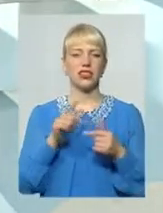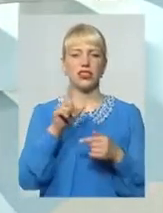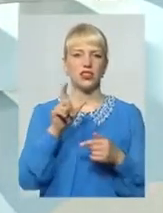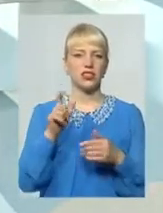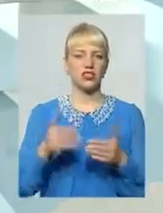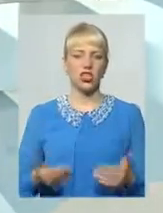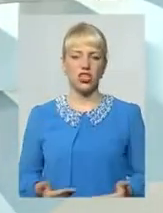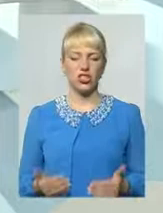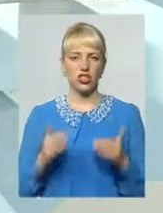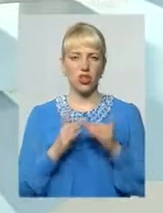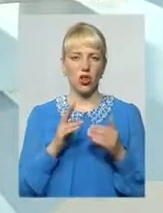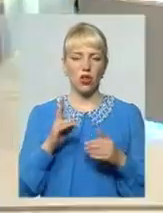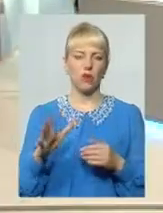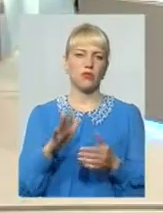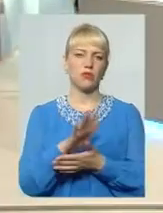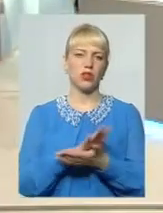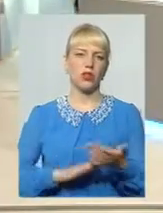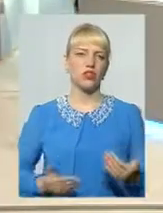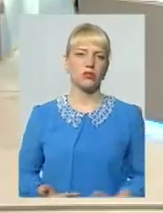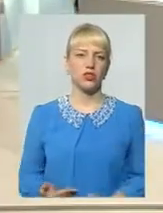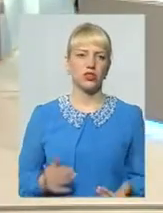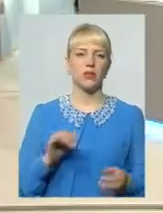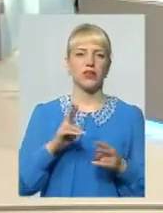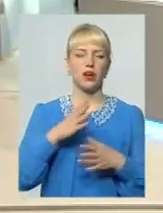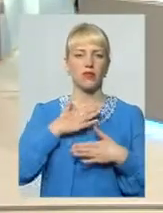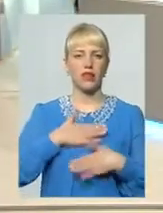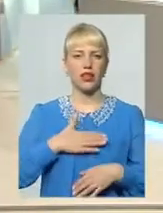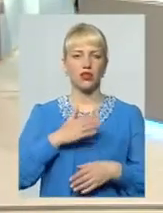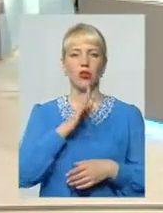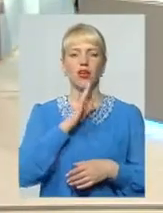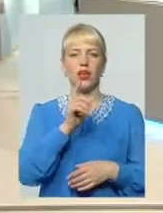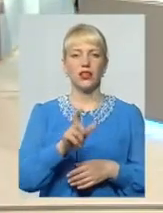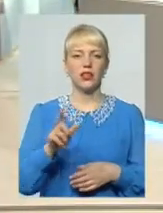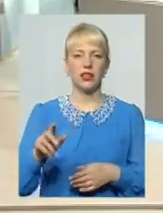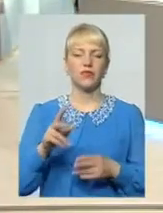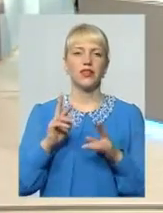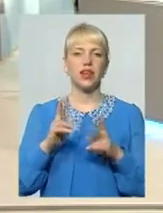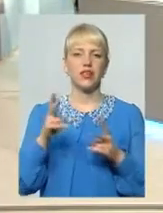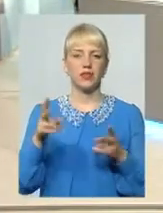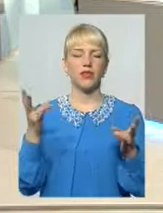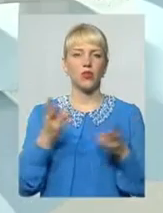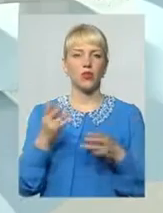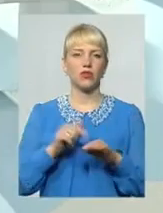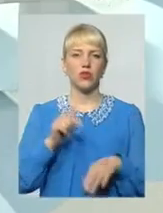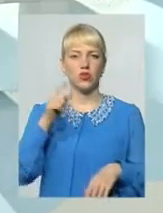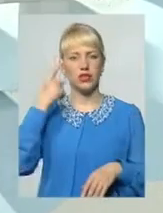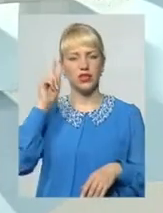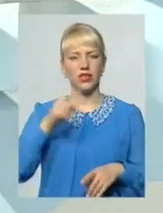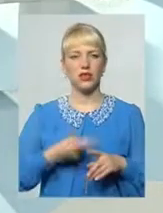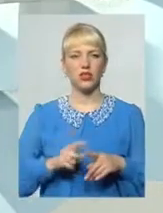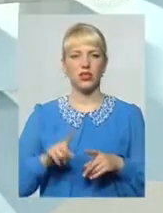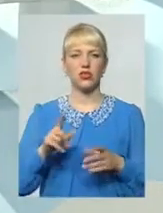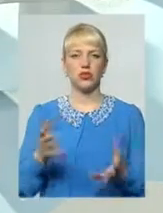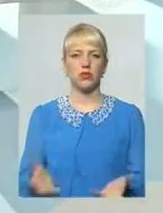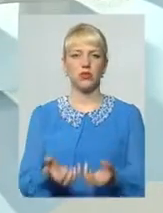невизначеність з подальшим життям І знаєте, як приємно їм, я дивлюся по них Як їм необхідно відчути і знати про те, що їх